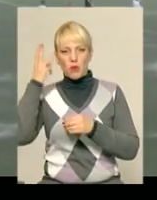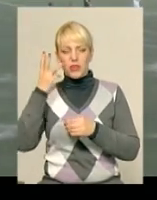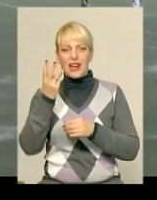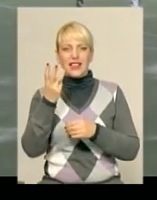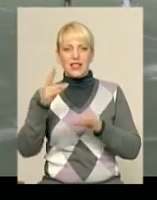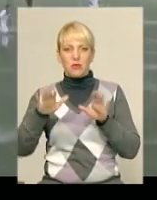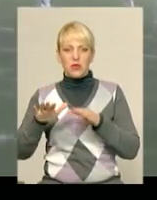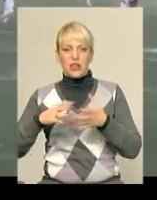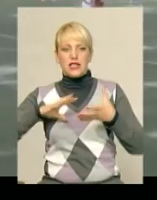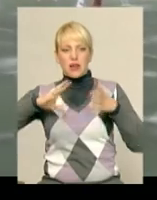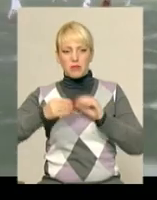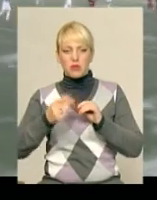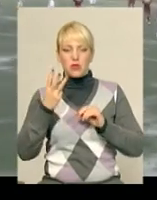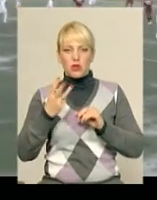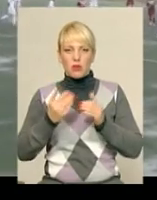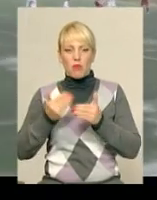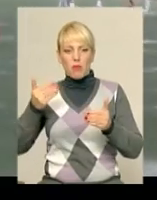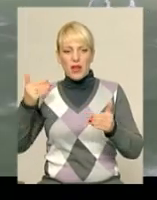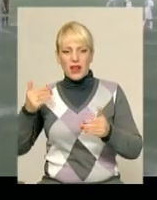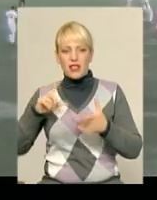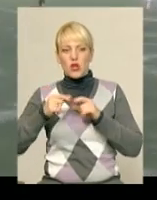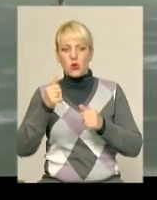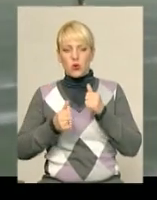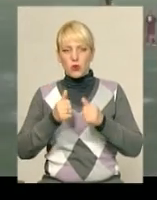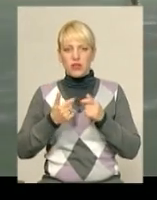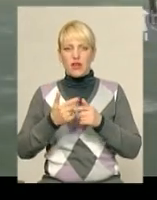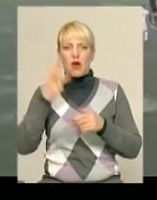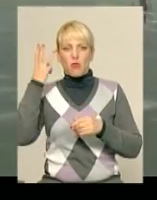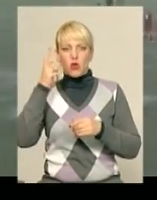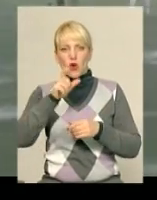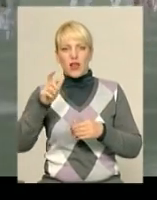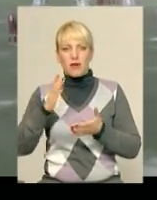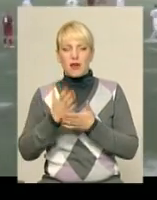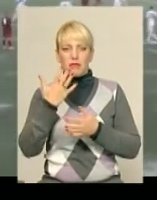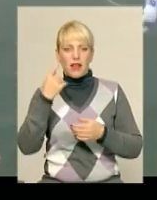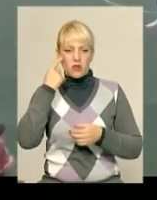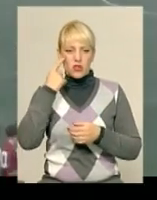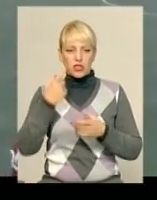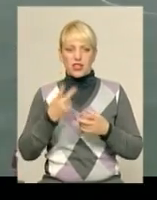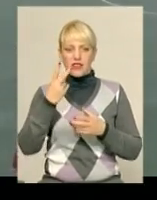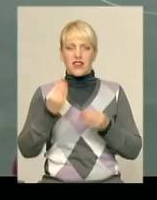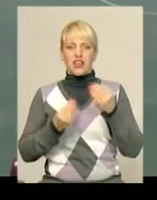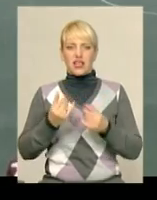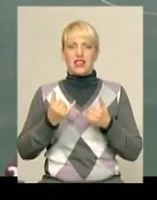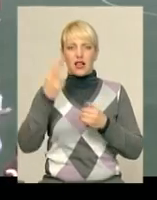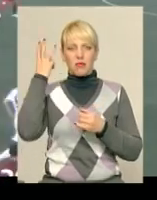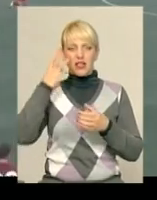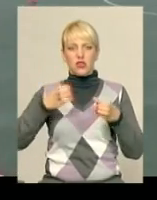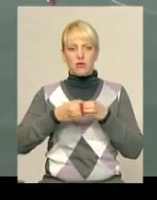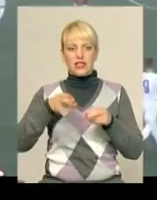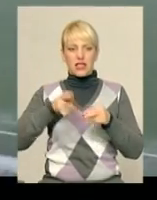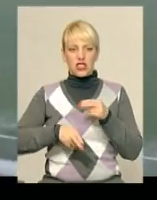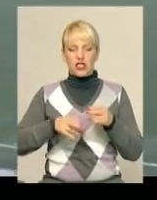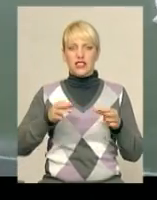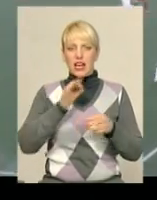позиції. За підсумками трьох попередніх турів, змагань подоляни мають п'ять очок. Нагадаю, дві гри для хмельницької команди закінчилися